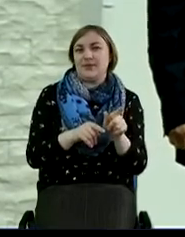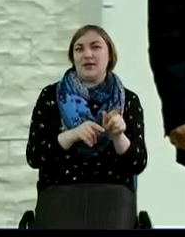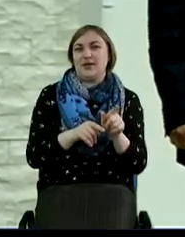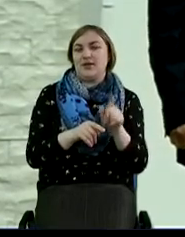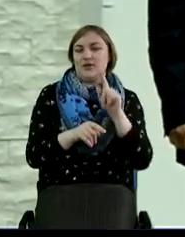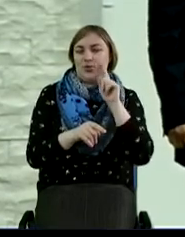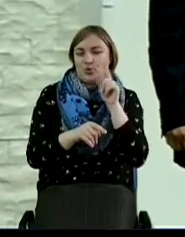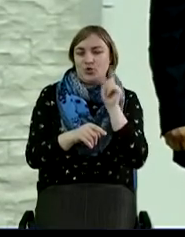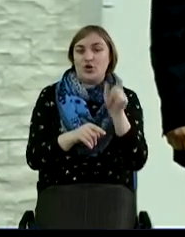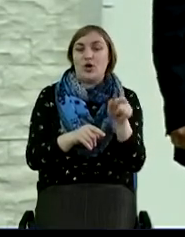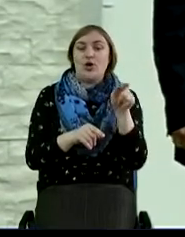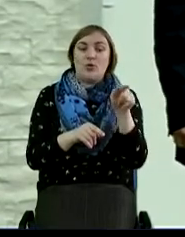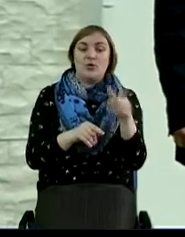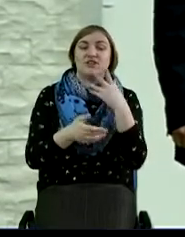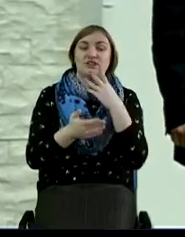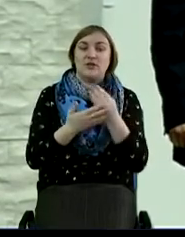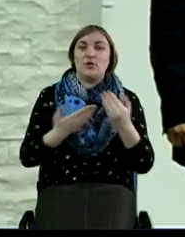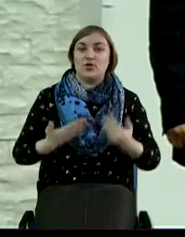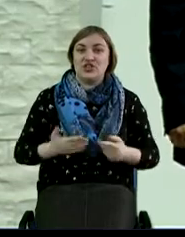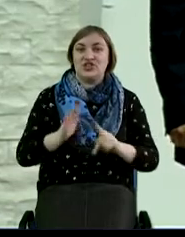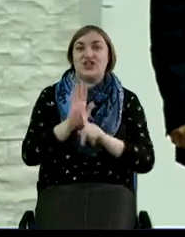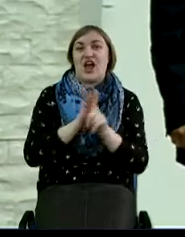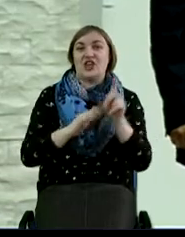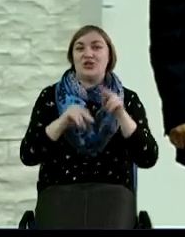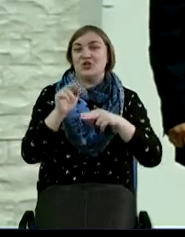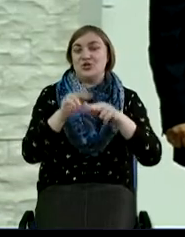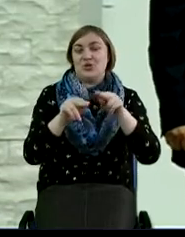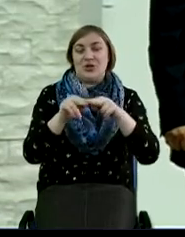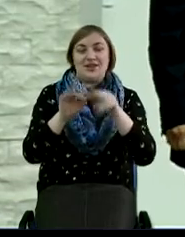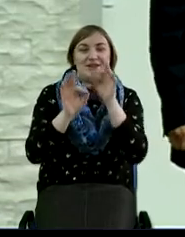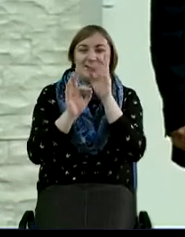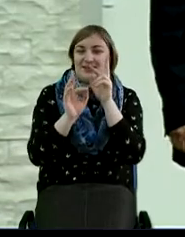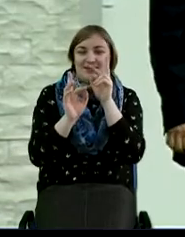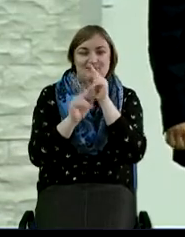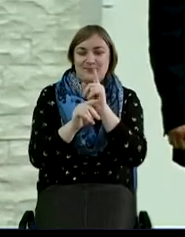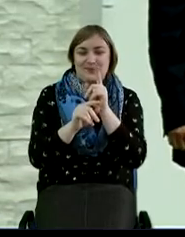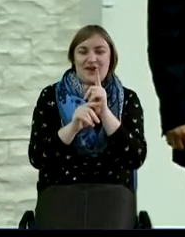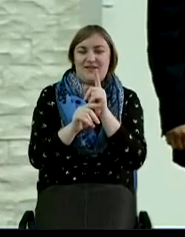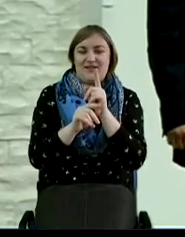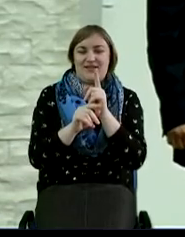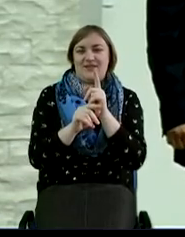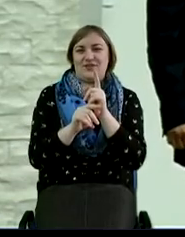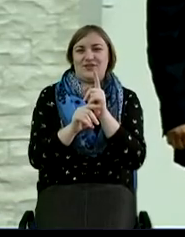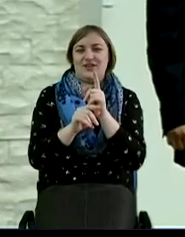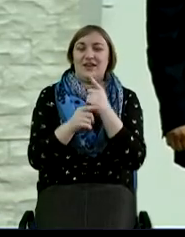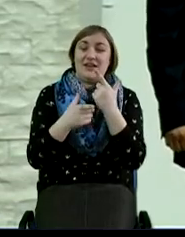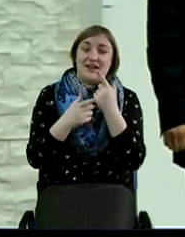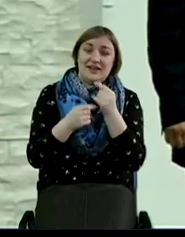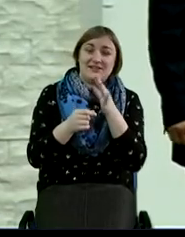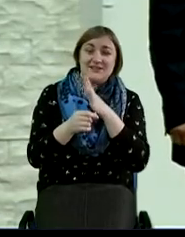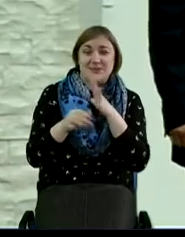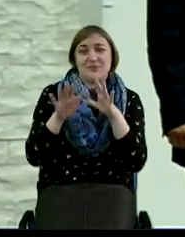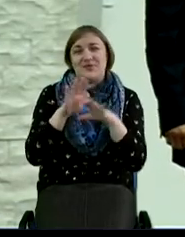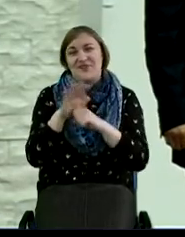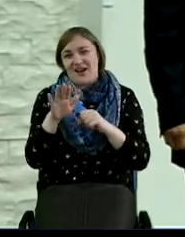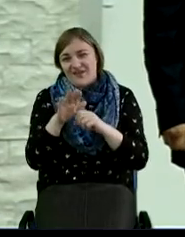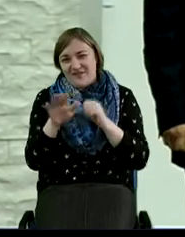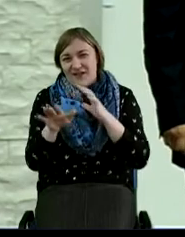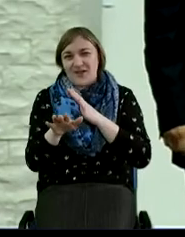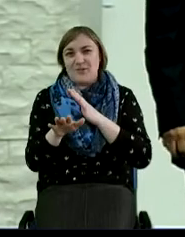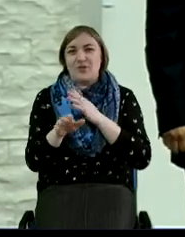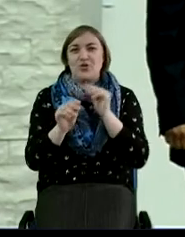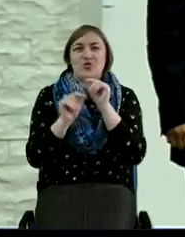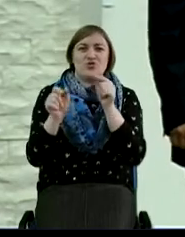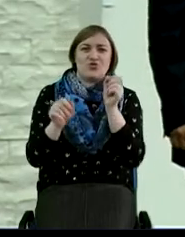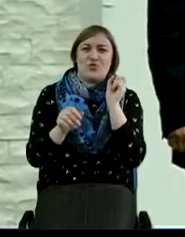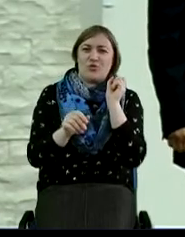он свою жизнь начал строить, скажем, несправильных вещей. Где-то что-то подворовывал, бросил